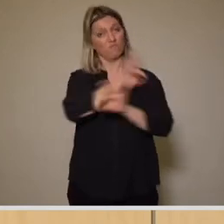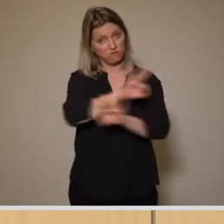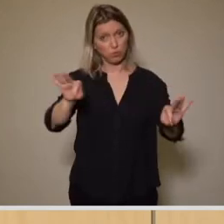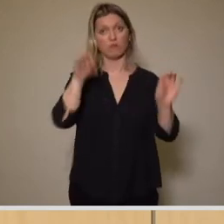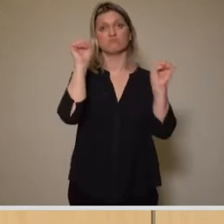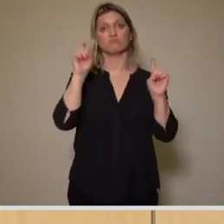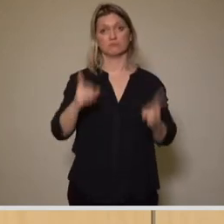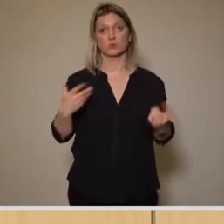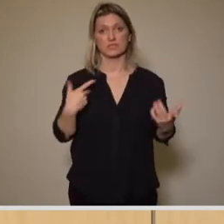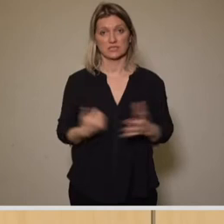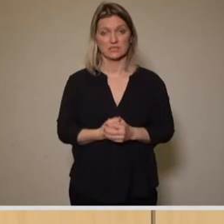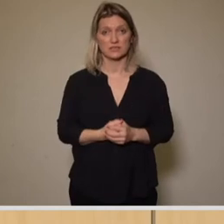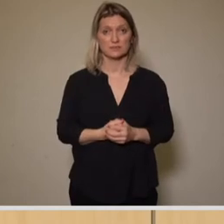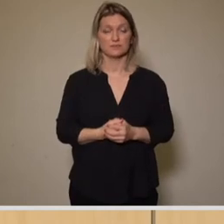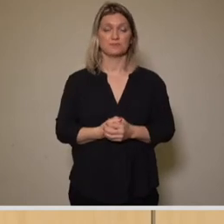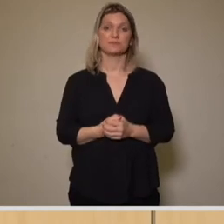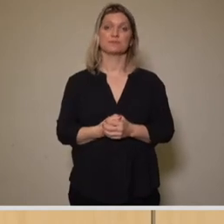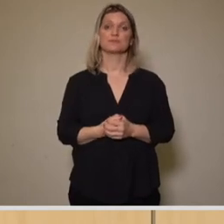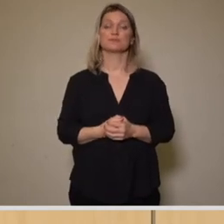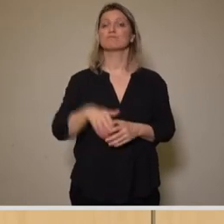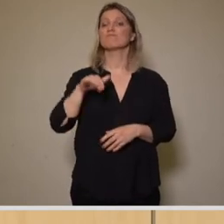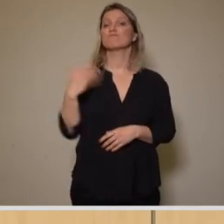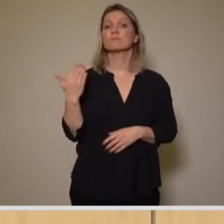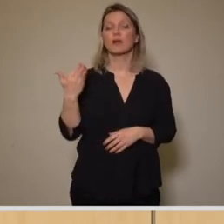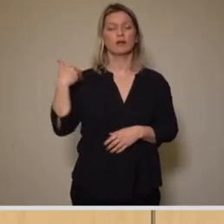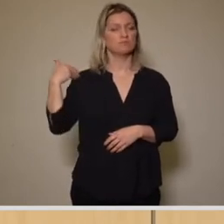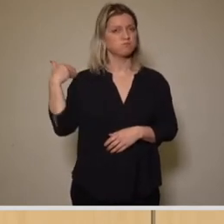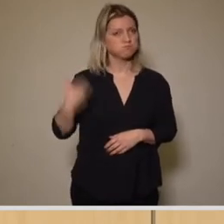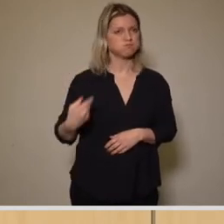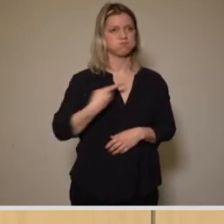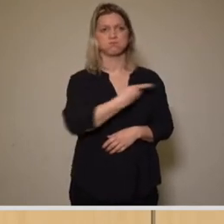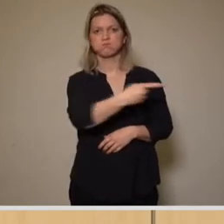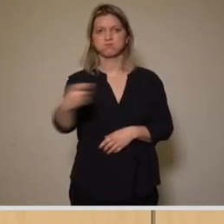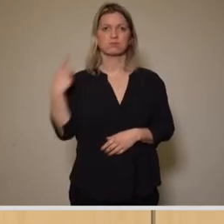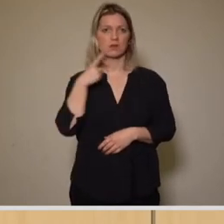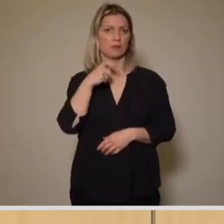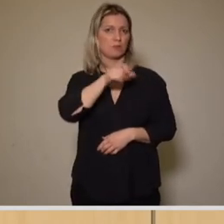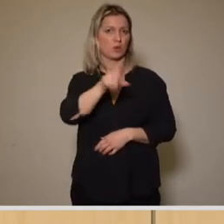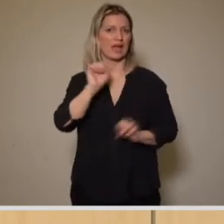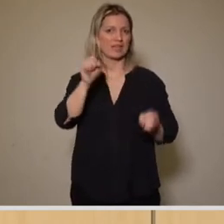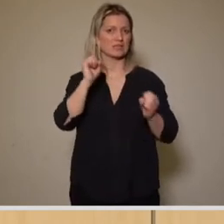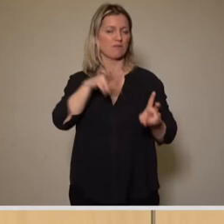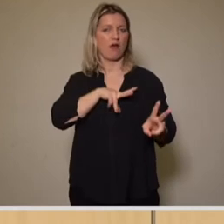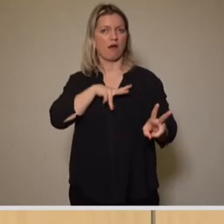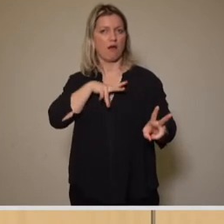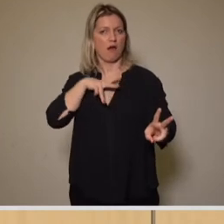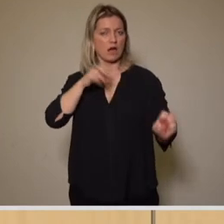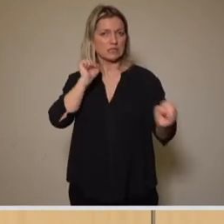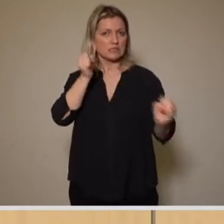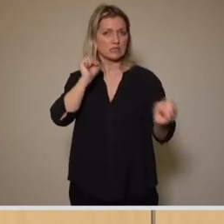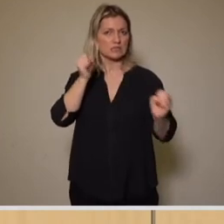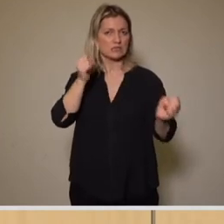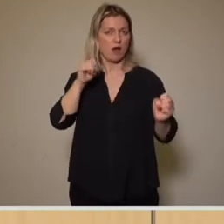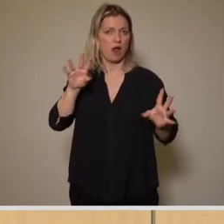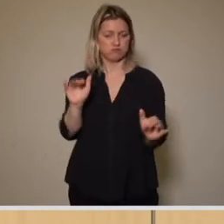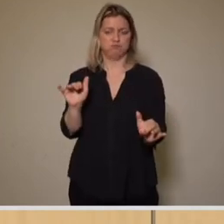Das sehr, sehr lebendige und sehr langjährige Engagement der Bürgerinitiative ist ja unverkennbar. Und ich glaube,